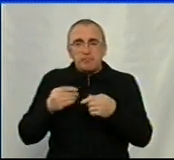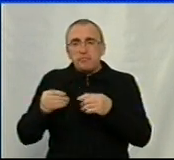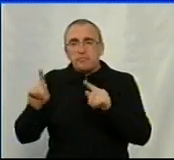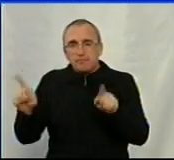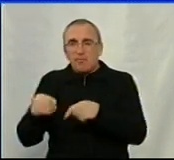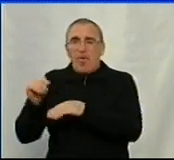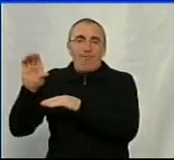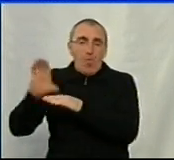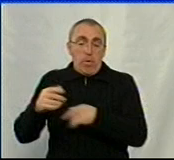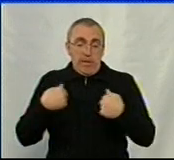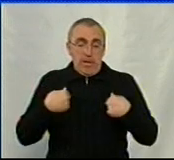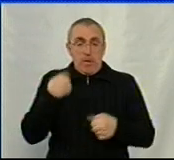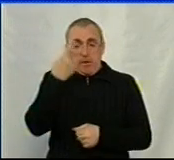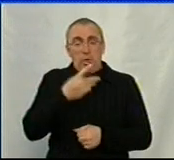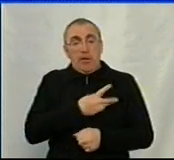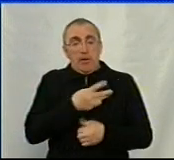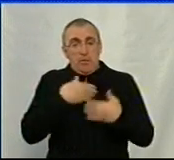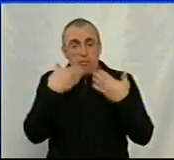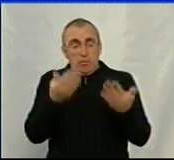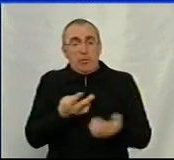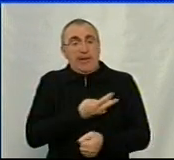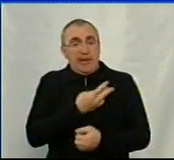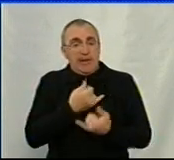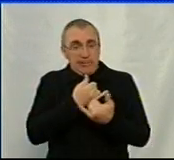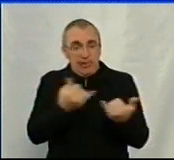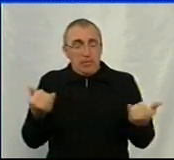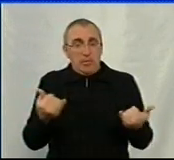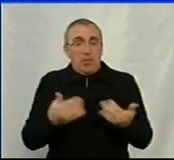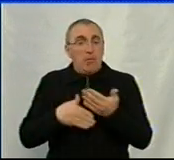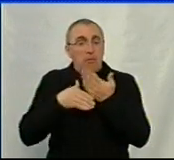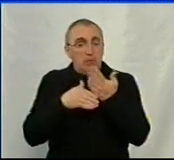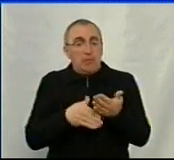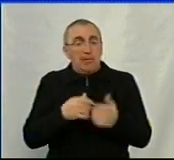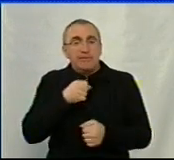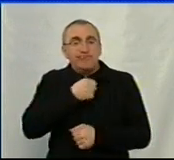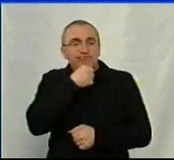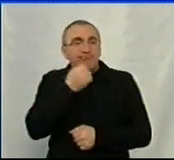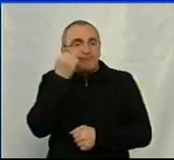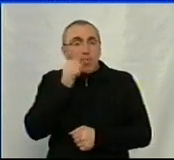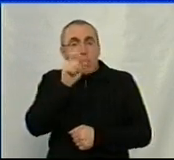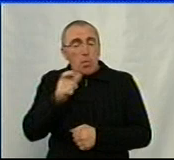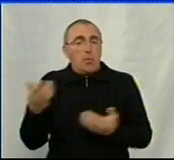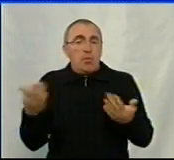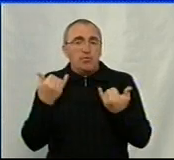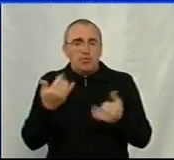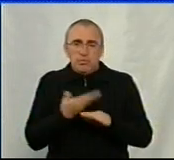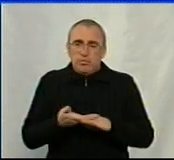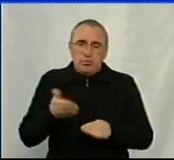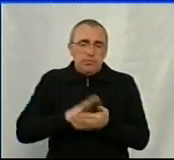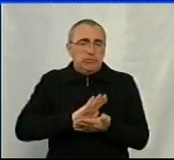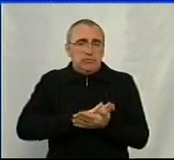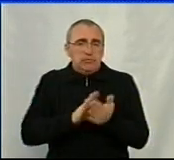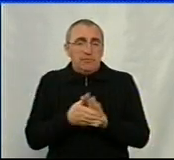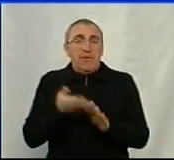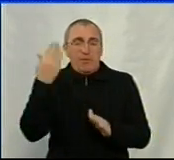Я особисто також ініціював певну ініціативу. Ми допомагаємо літнім людям, яких зараз скрутне становище.